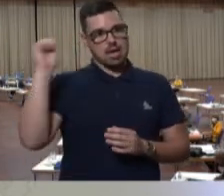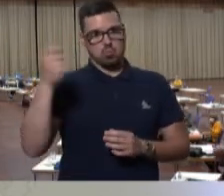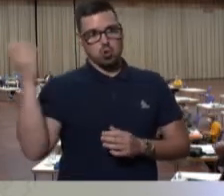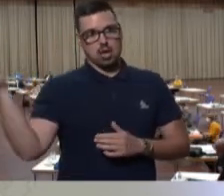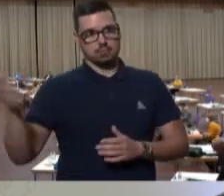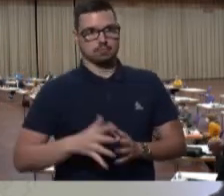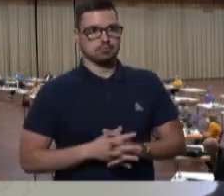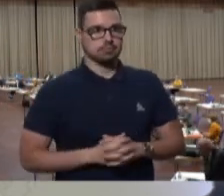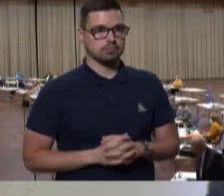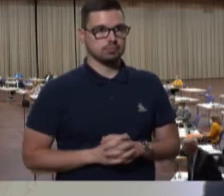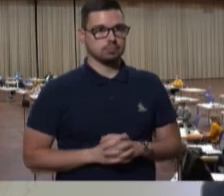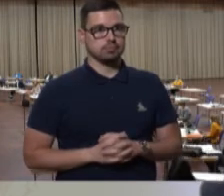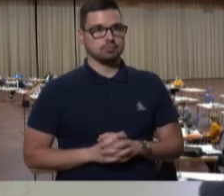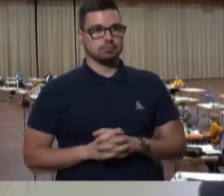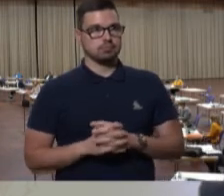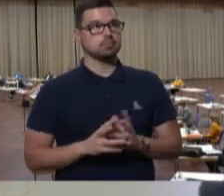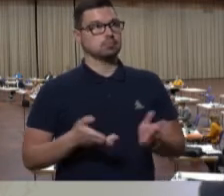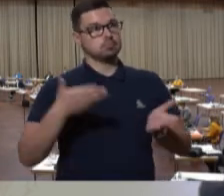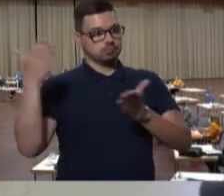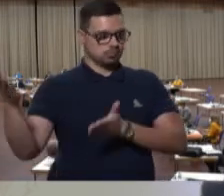zu. Sie haben das Wort.